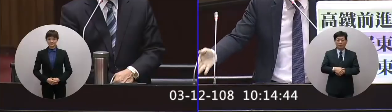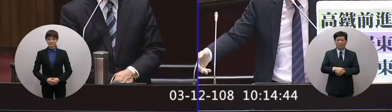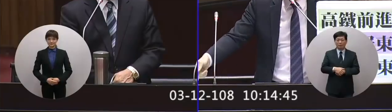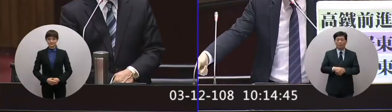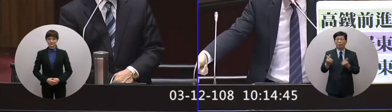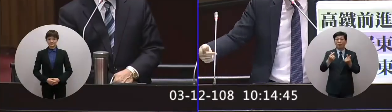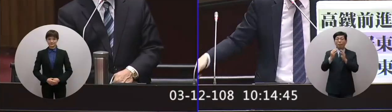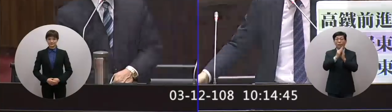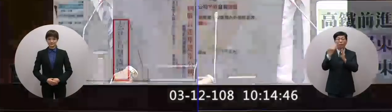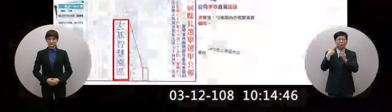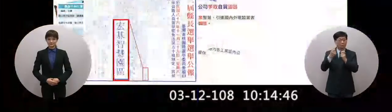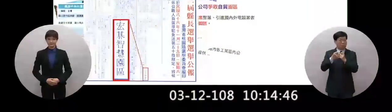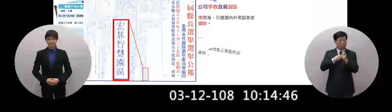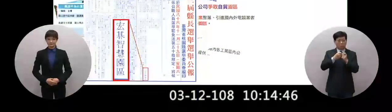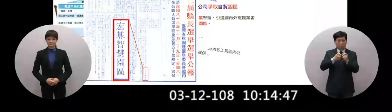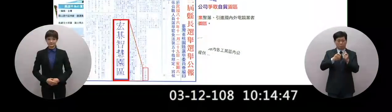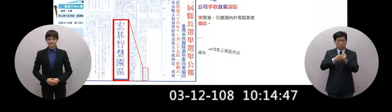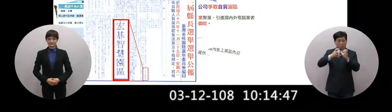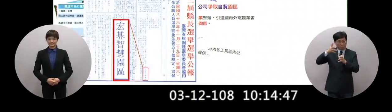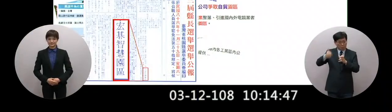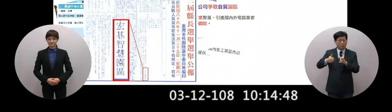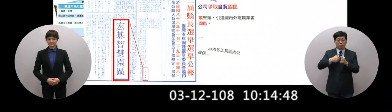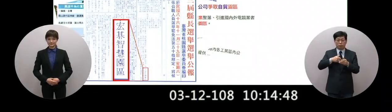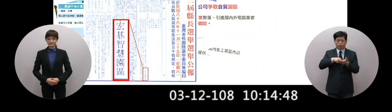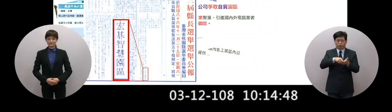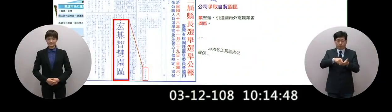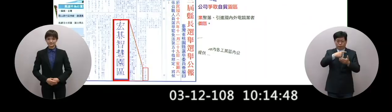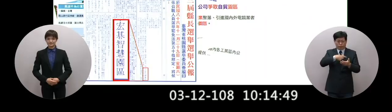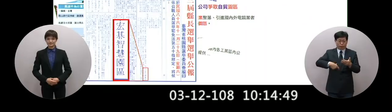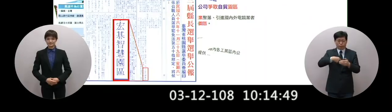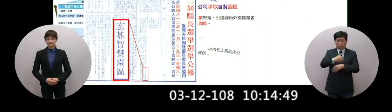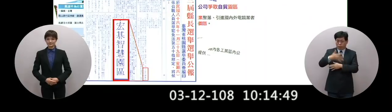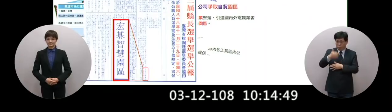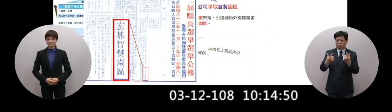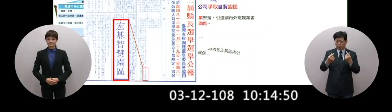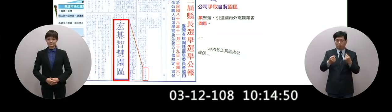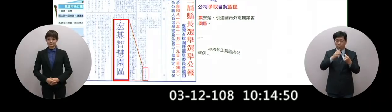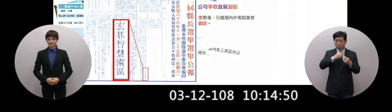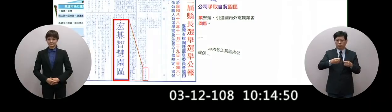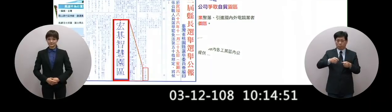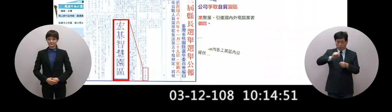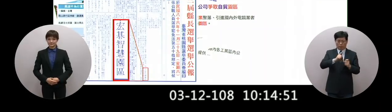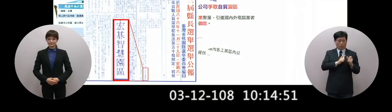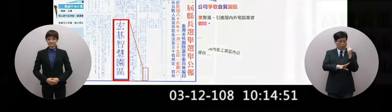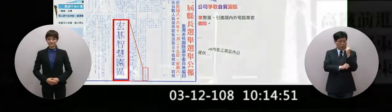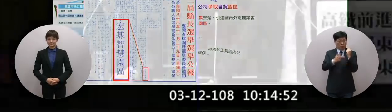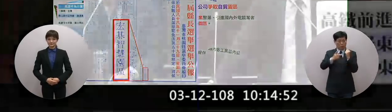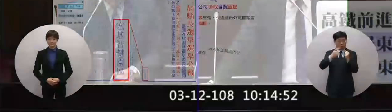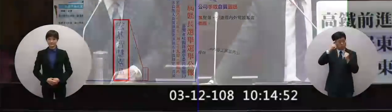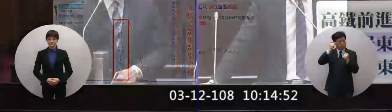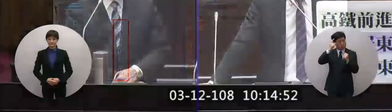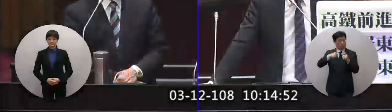我們看桃園那時候呂秀蓮副總統要選桃園管理院的時候他的對手就說要設立一個鴻基智慧園區啊為什麼